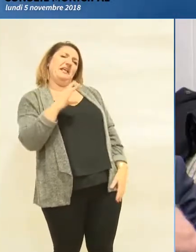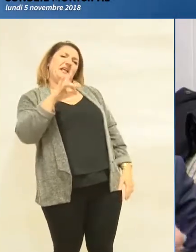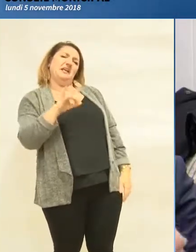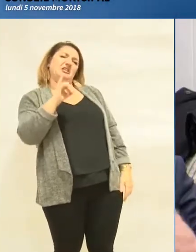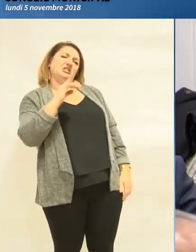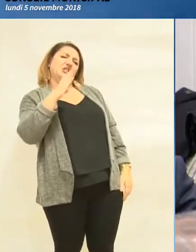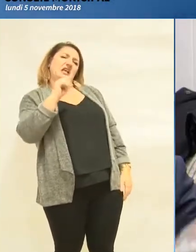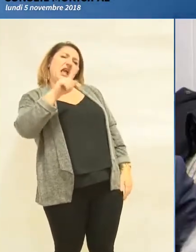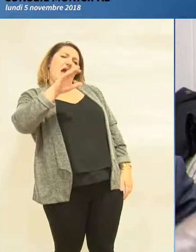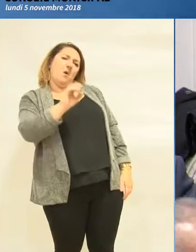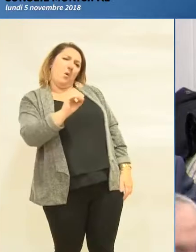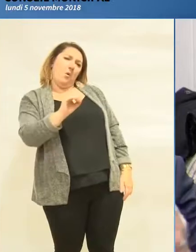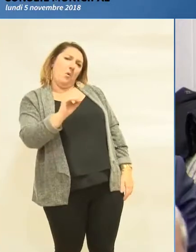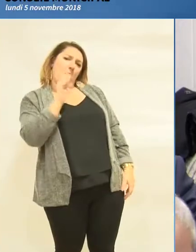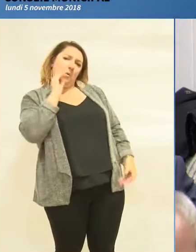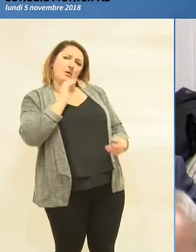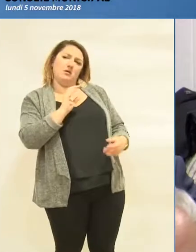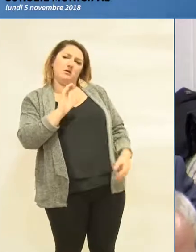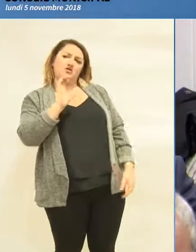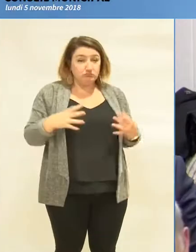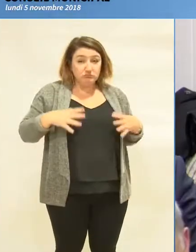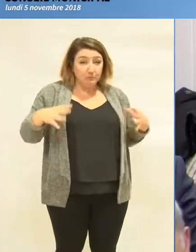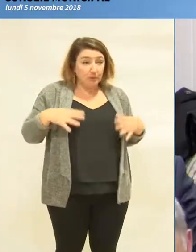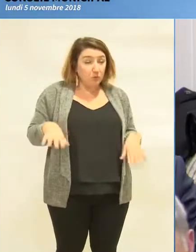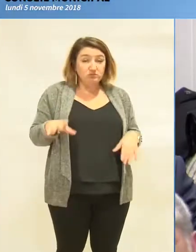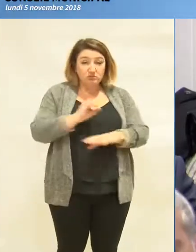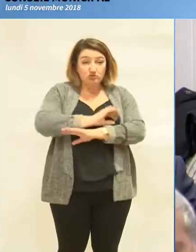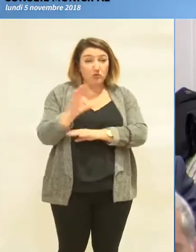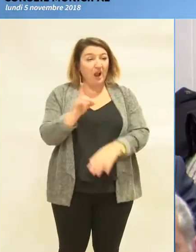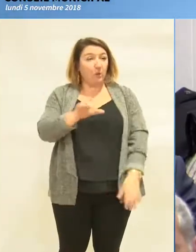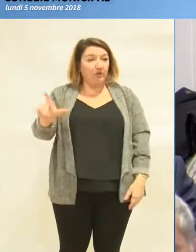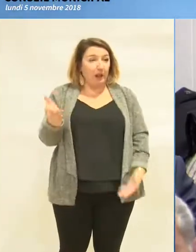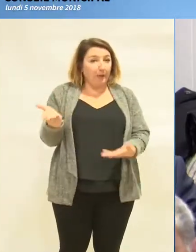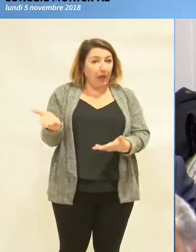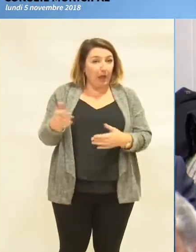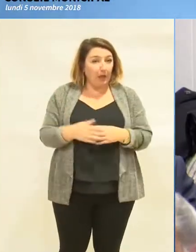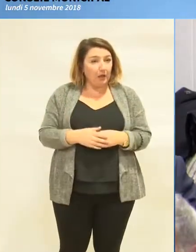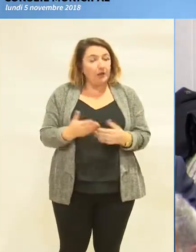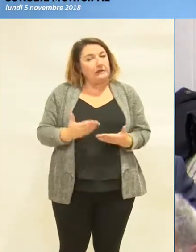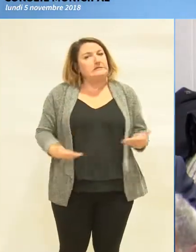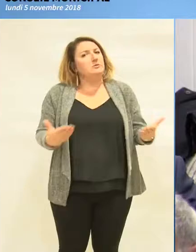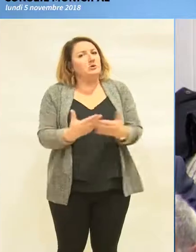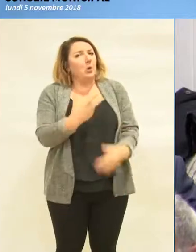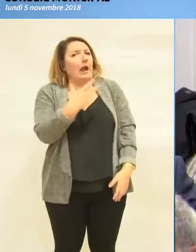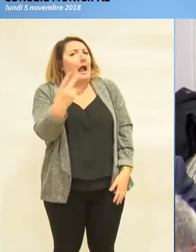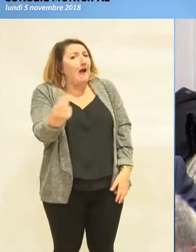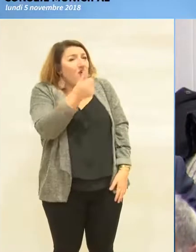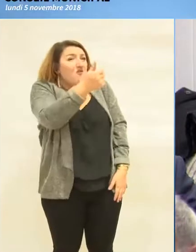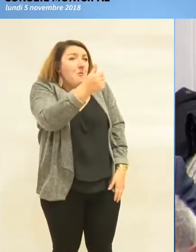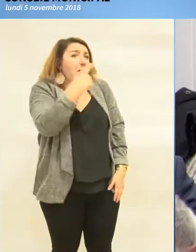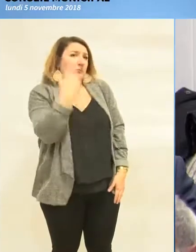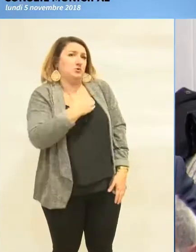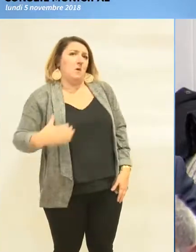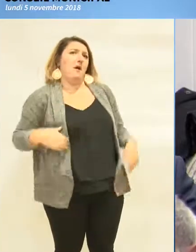journaux, entre autres le Dauphiné libéré. La situation est grave. Avez-vous reconnu, M. le maire, le 28 septembre